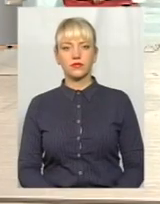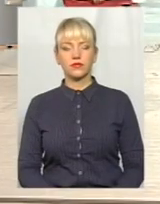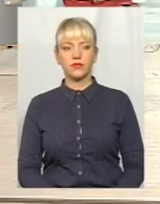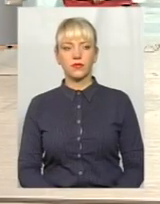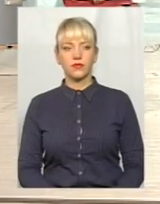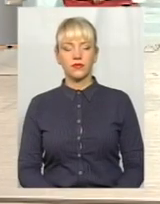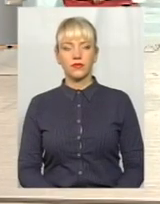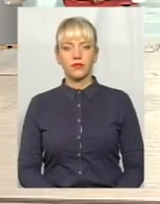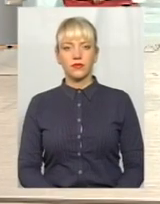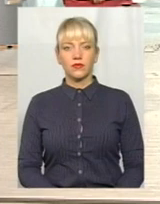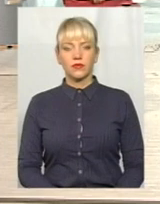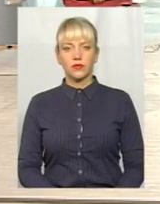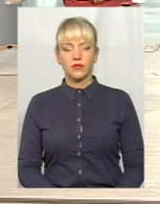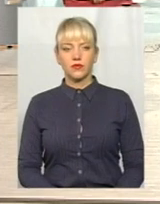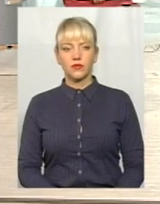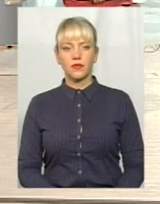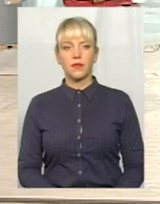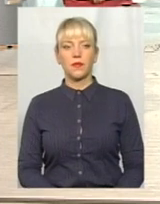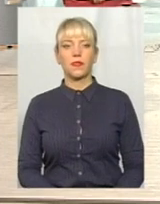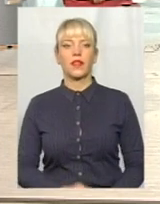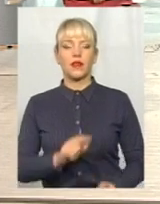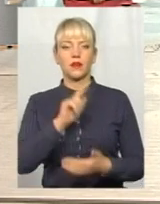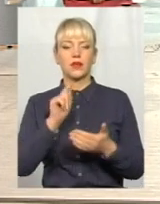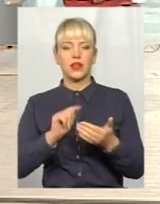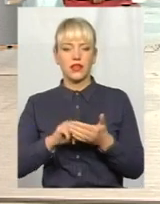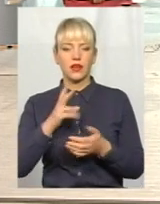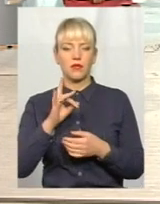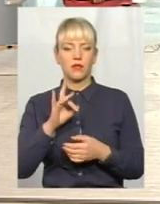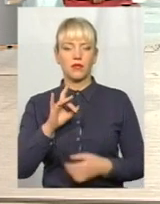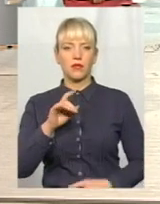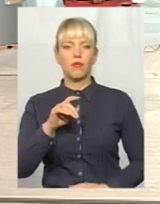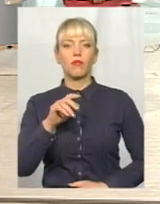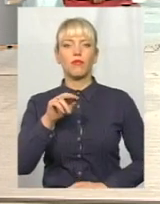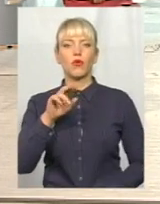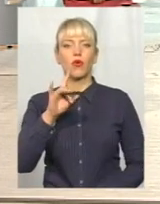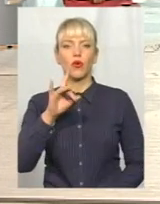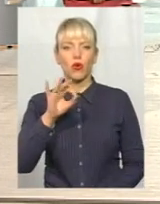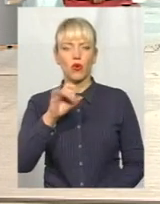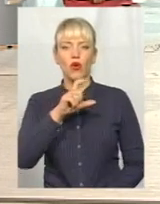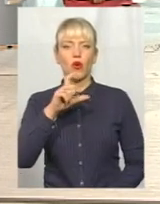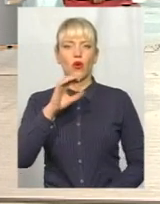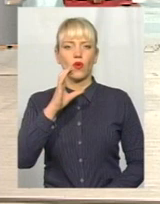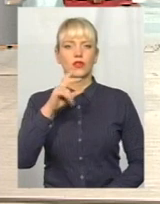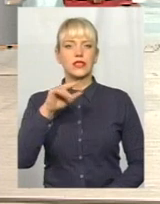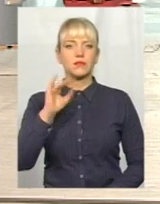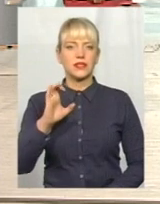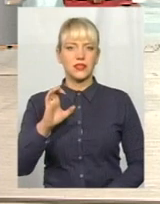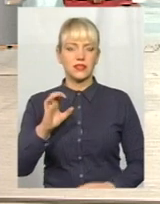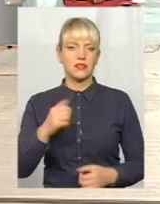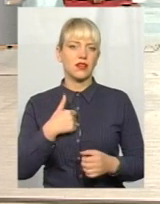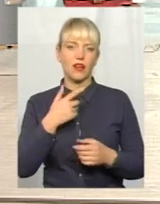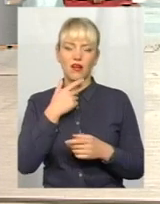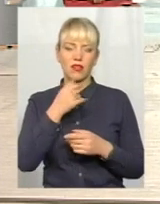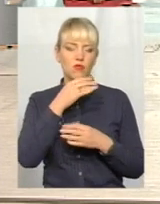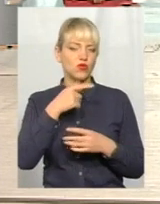Питання про хоспісну паліативну допомогу. Так. Я б не сказав, що мало уваги. Я